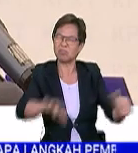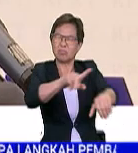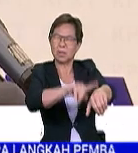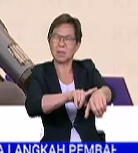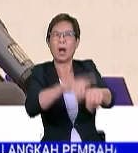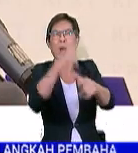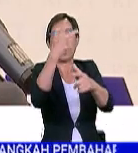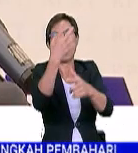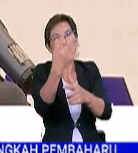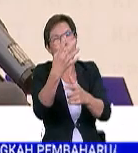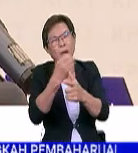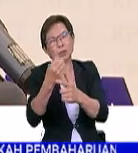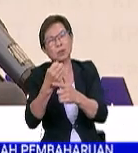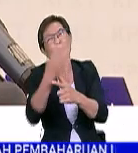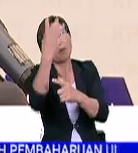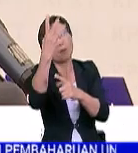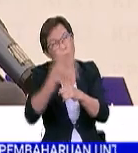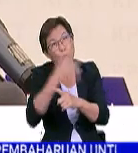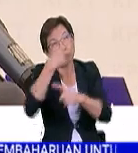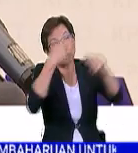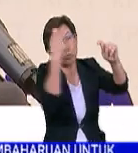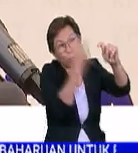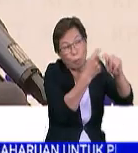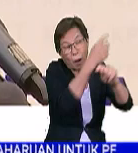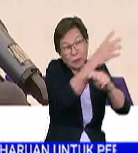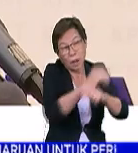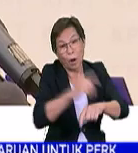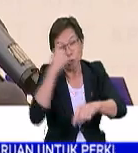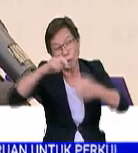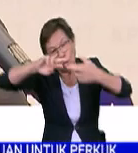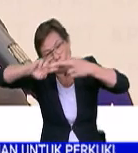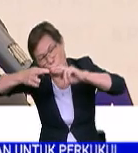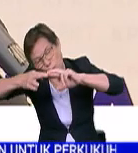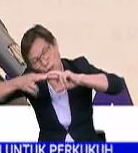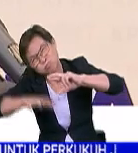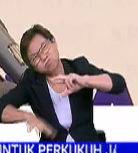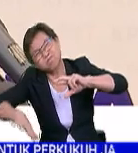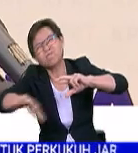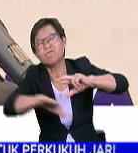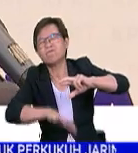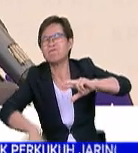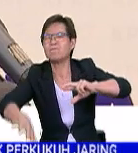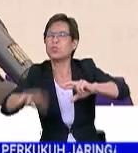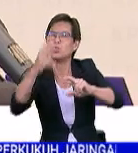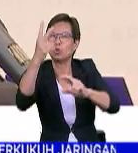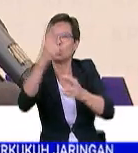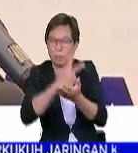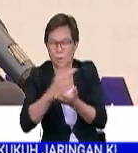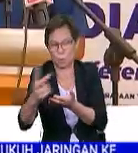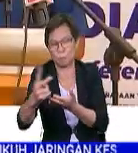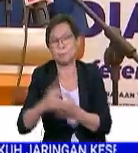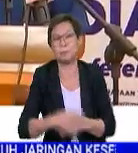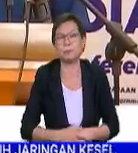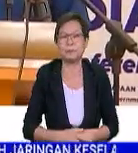4 kena bulan untuk pembinaan manakala untuk pembaikan dalam tempoh 2 minggu.